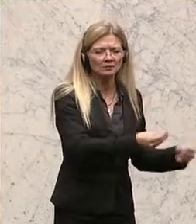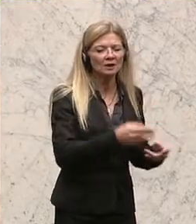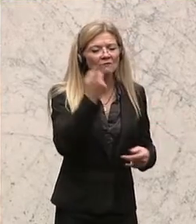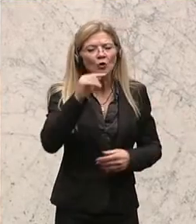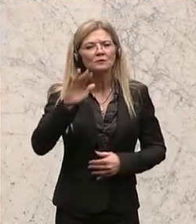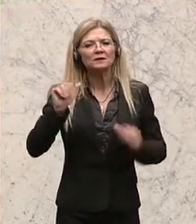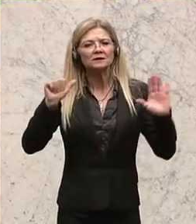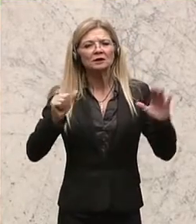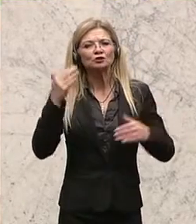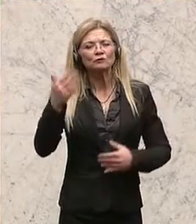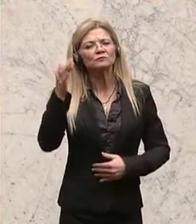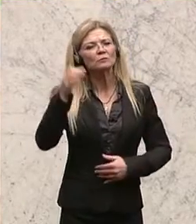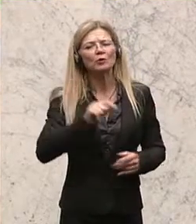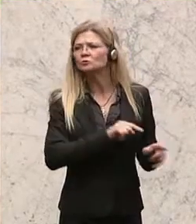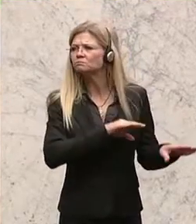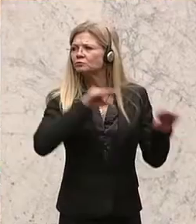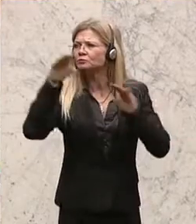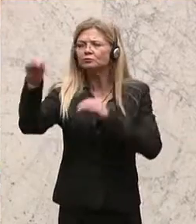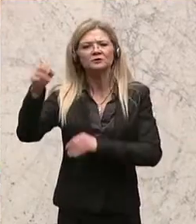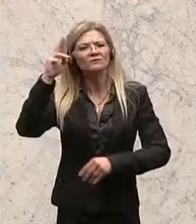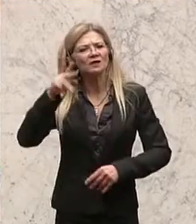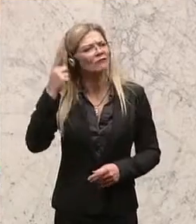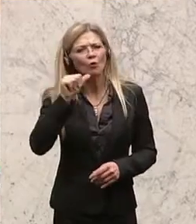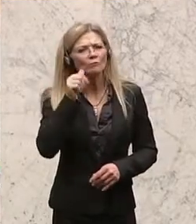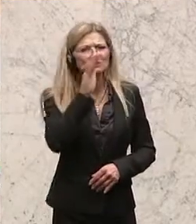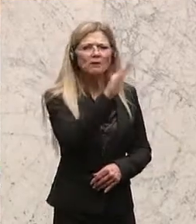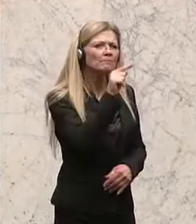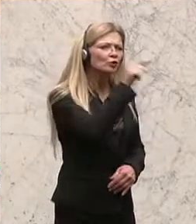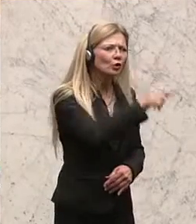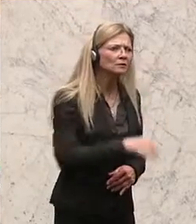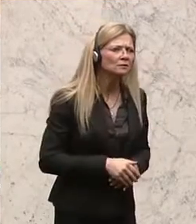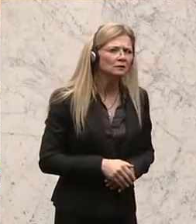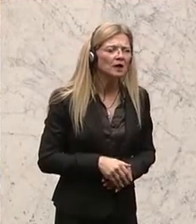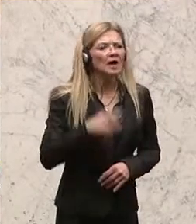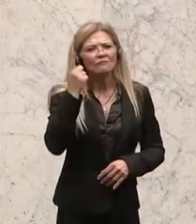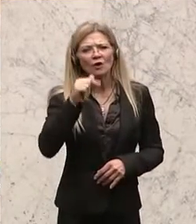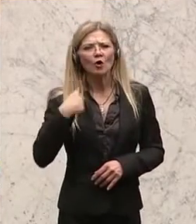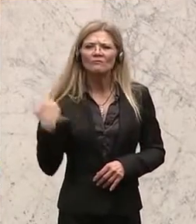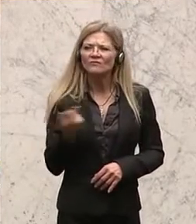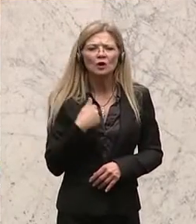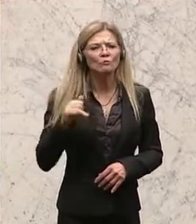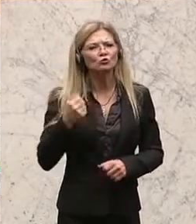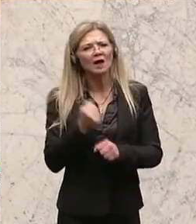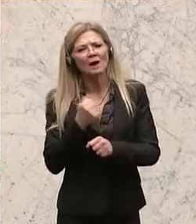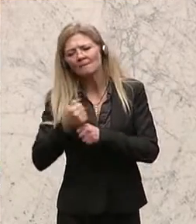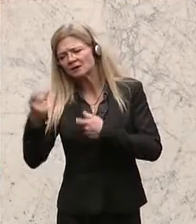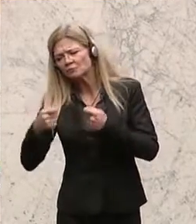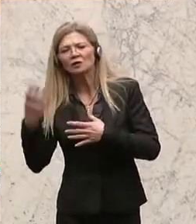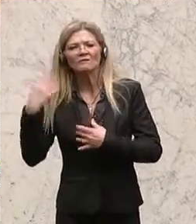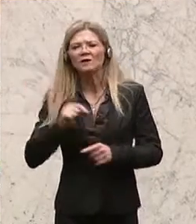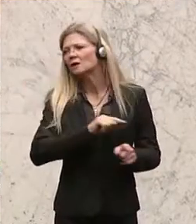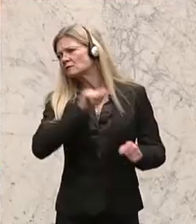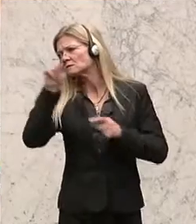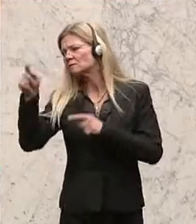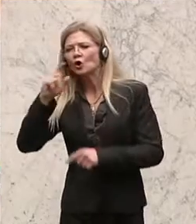Prozent nach Wien? Warum bleiben sie nicht dort? Und warum müssen wir beim Arbeitsmarkt wieder nach Ungarn gehen,